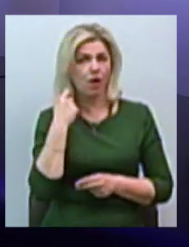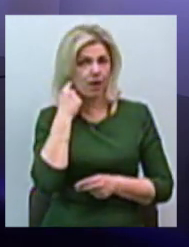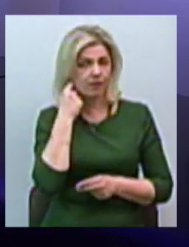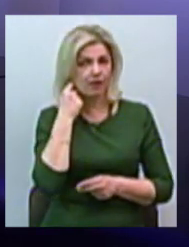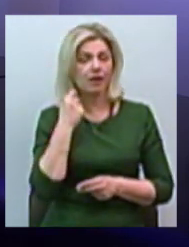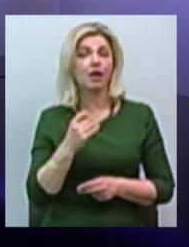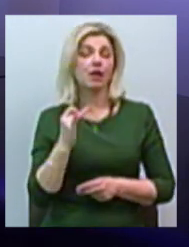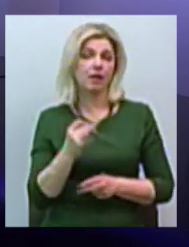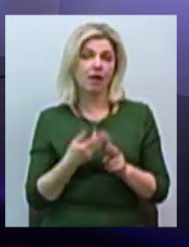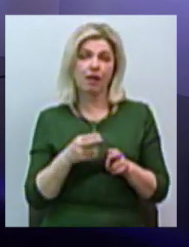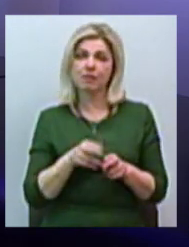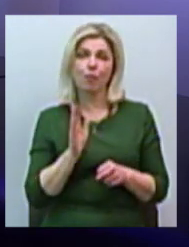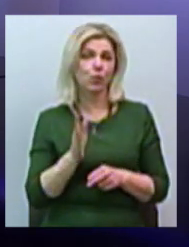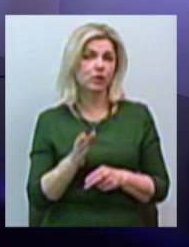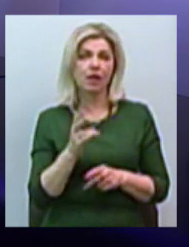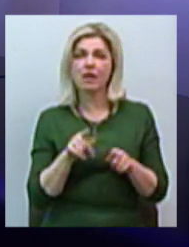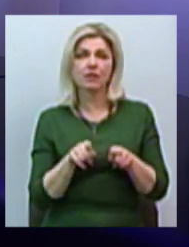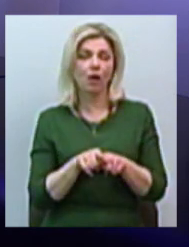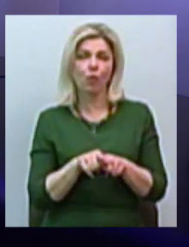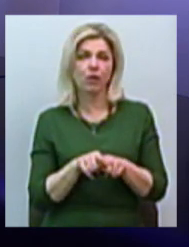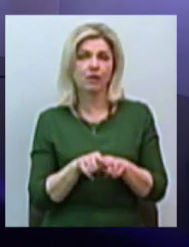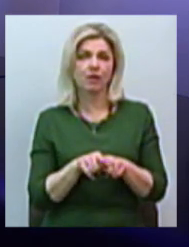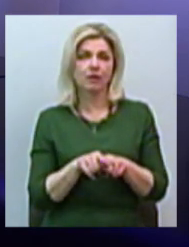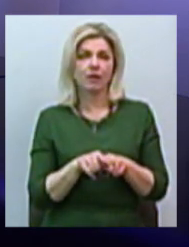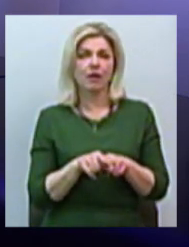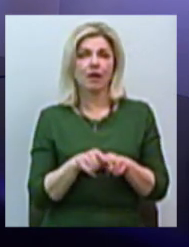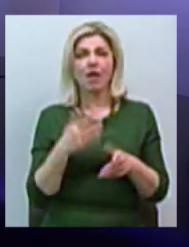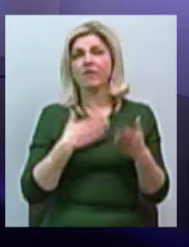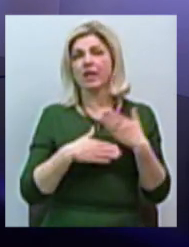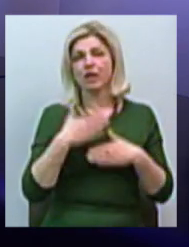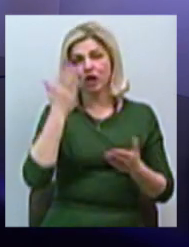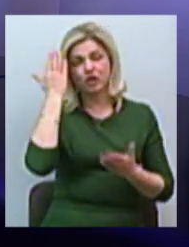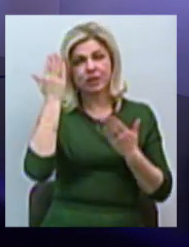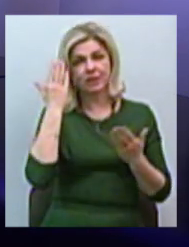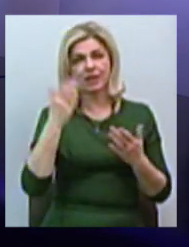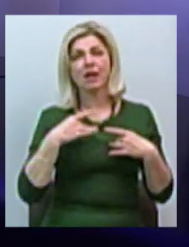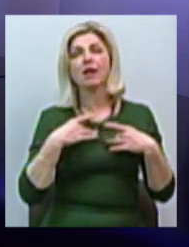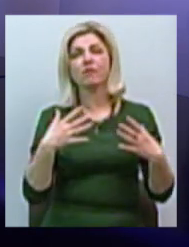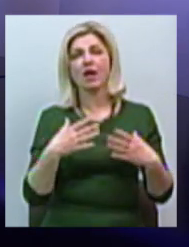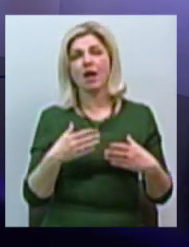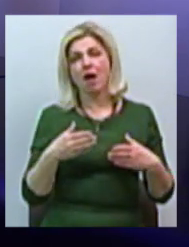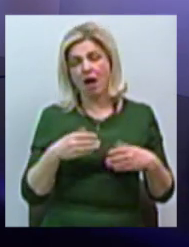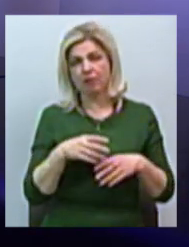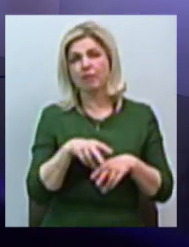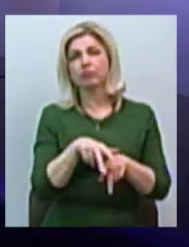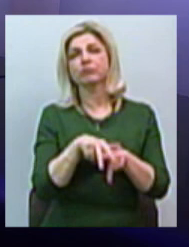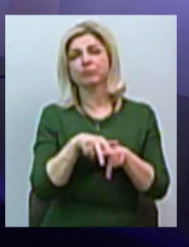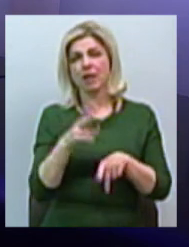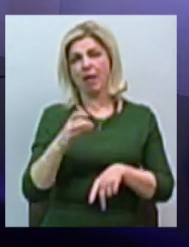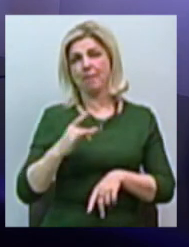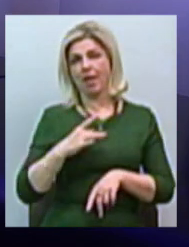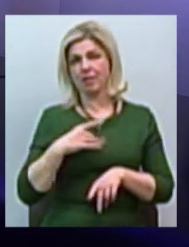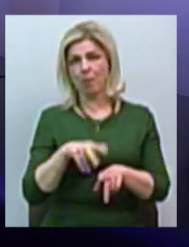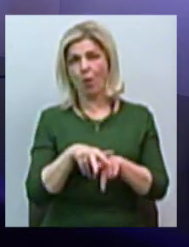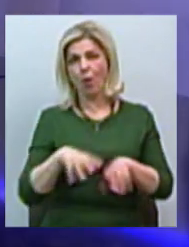Тобто це буде не такий феєричний поход на білому коні, але,